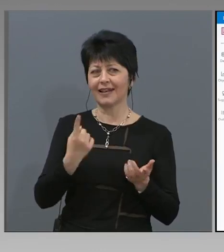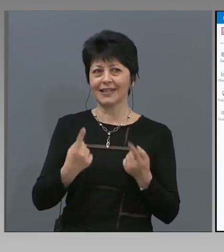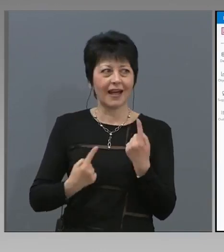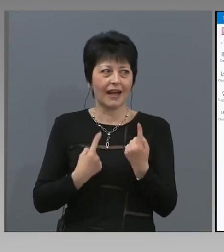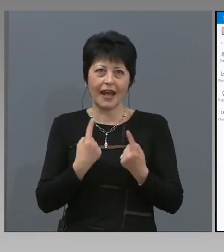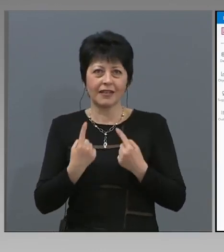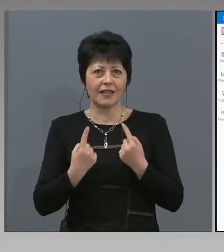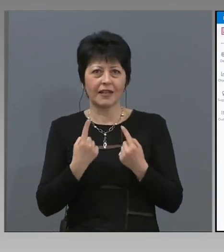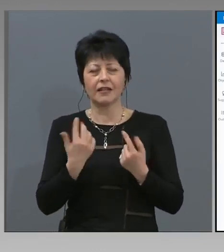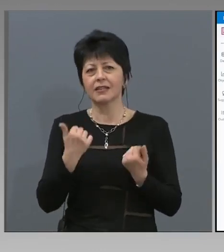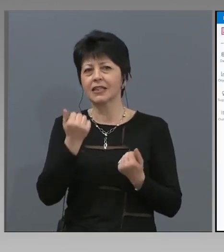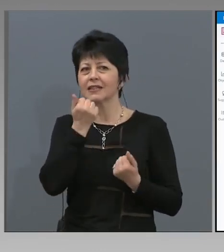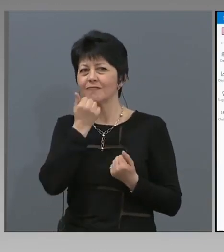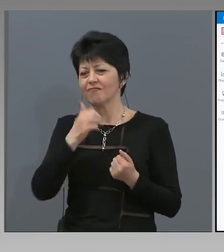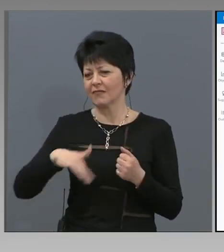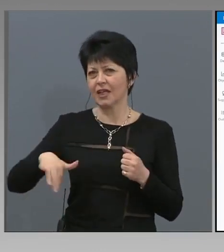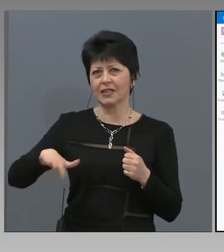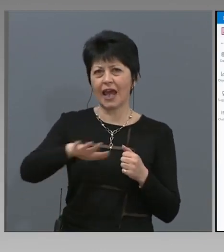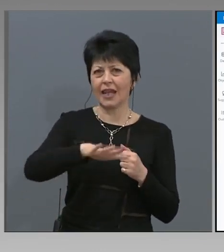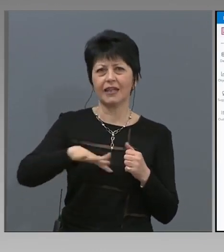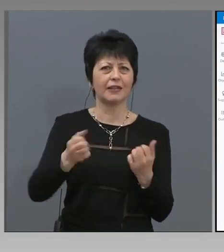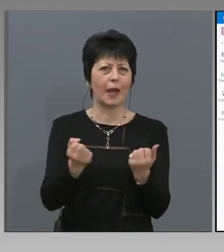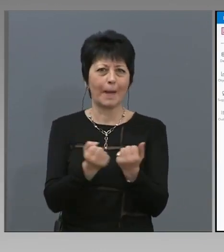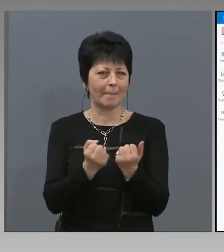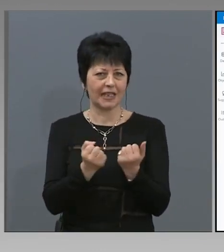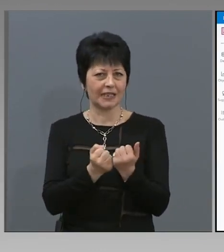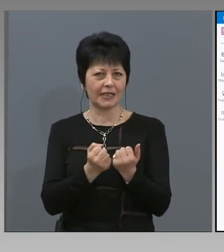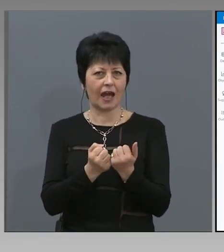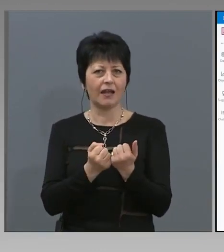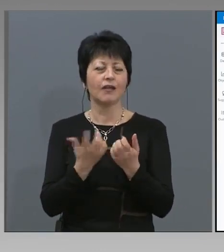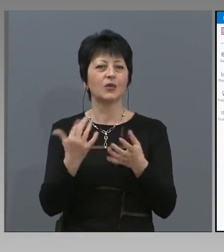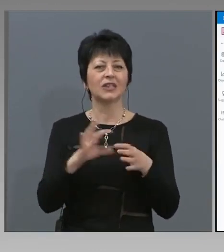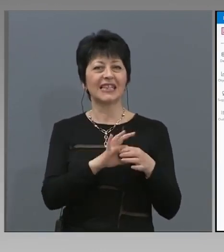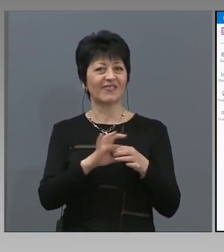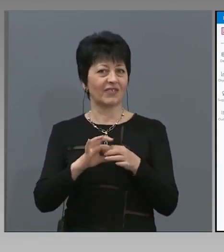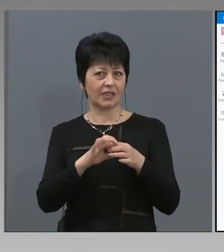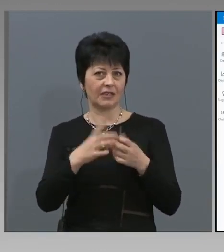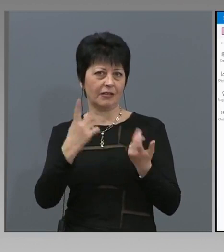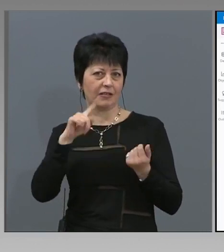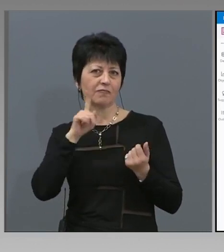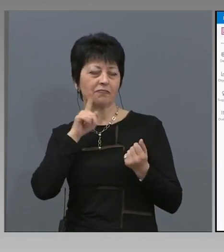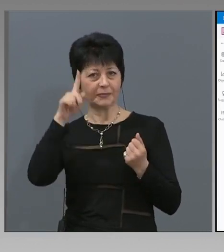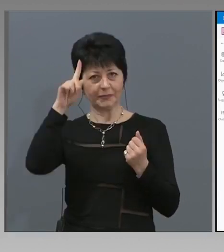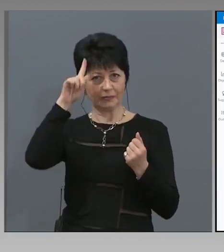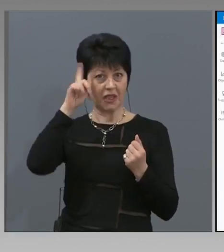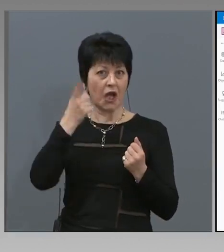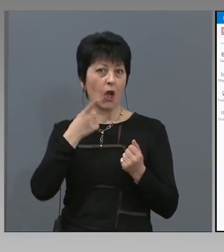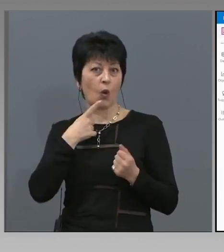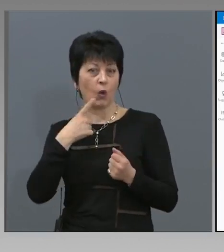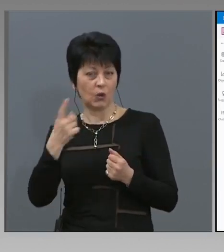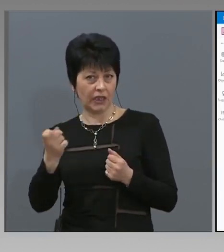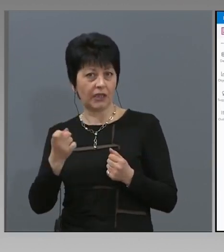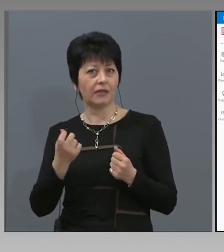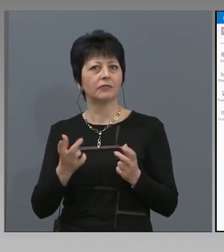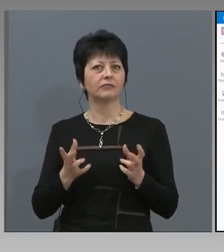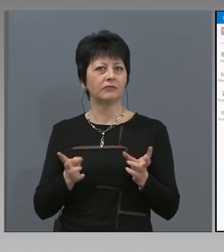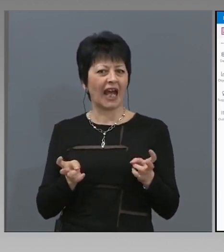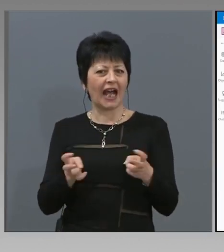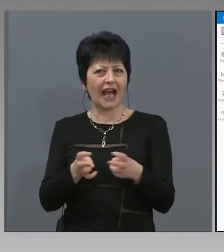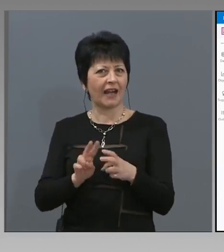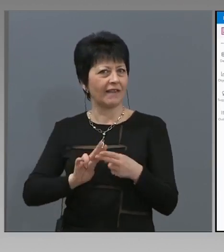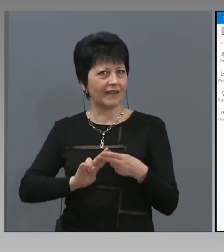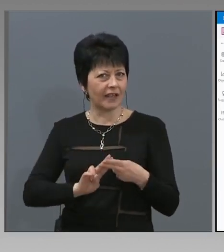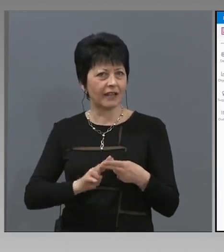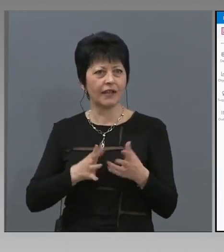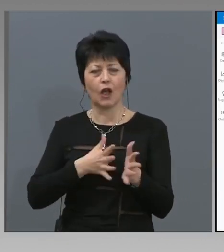свързани с населени места, свързани с полгодини, на карантинирани и на хора, които са заболяли.